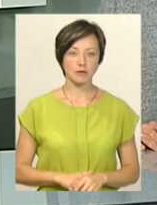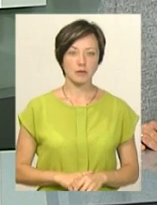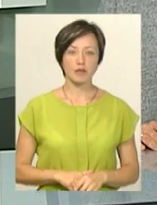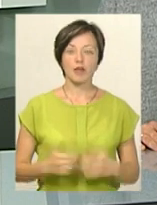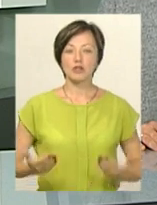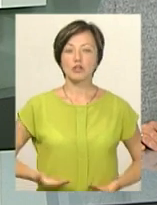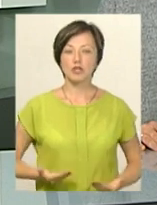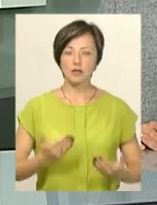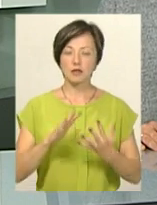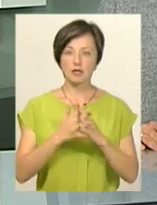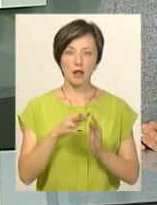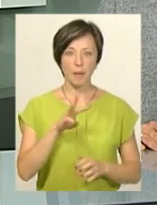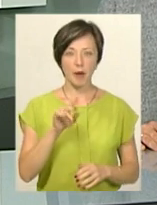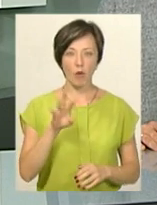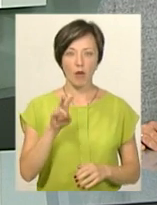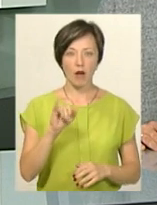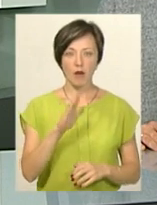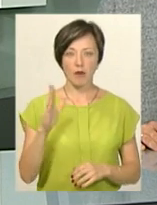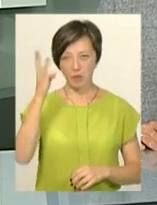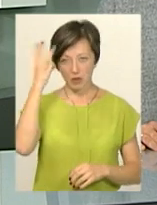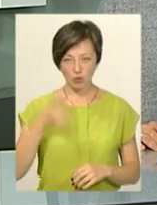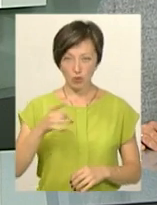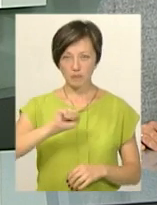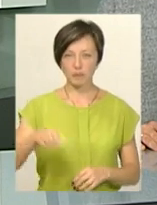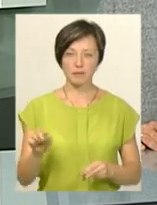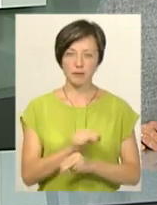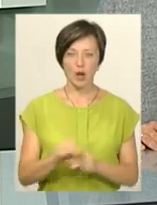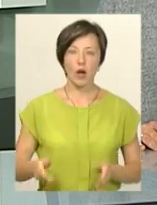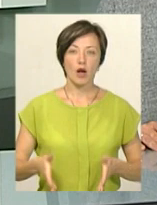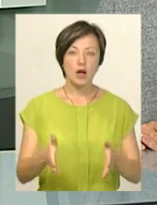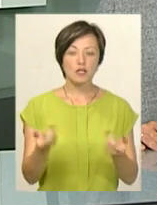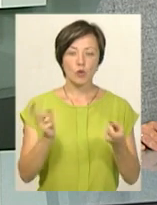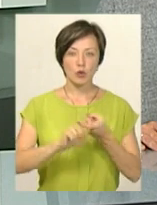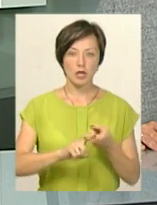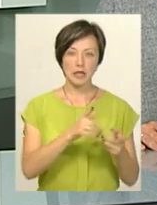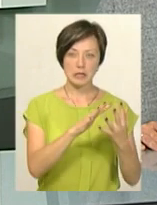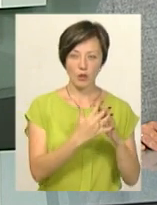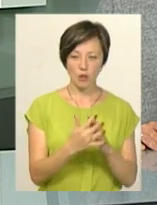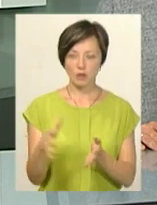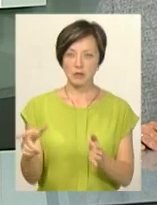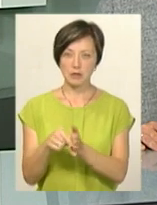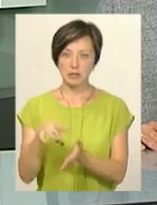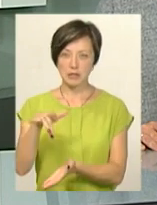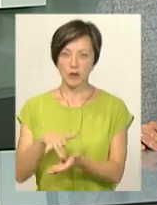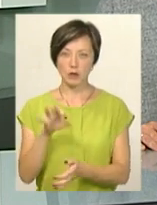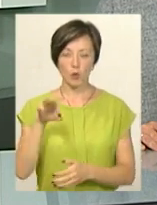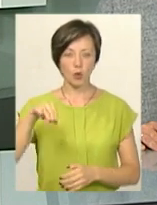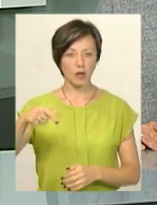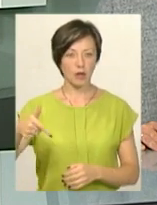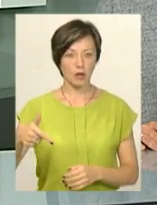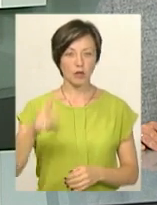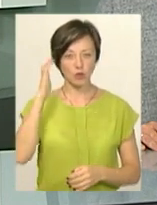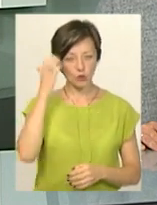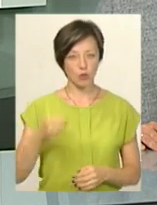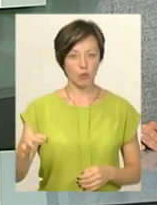Жителі Миколаєва Хмельницького району вимагають відремонтувати дорогу, що сполучає їхнє село з центром об'єднаної тергромади